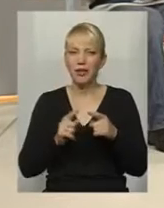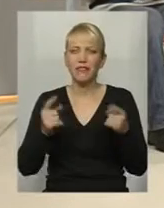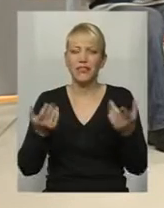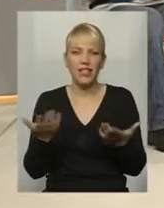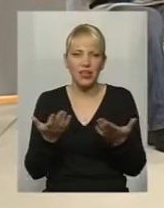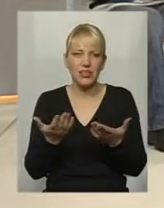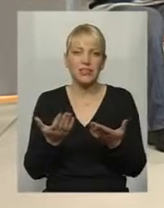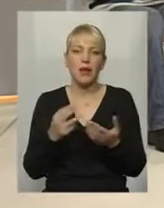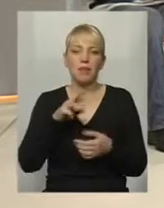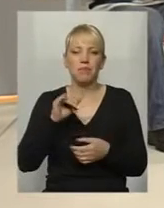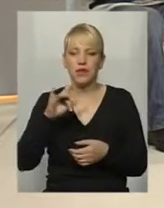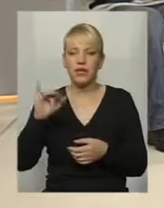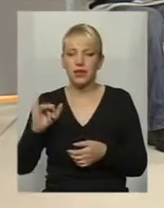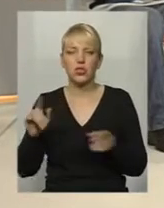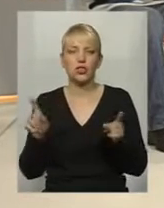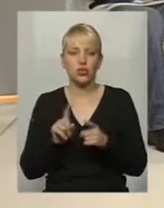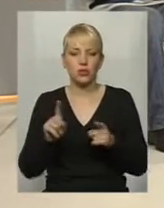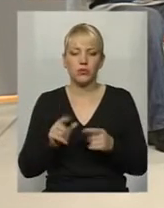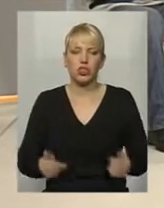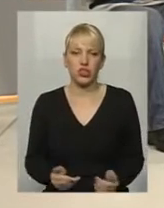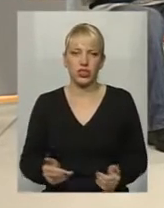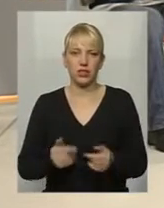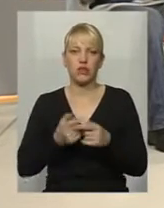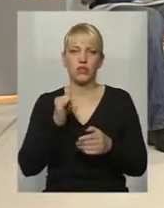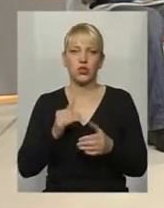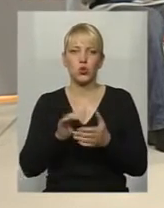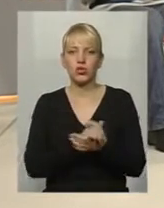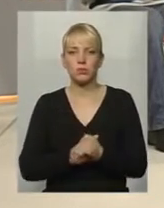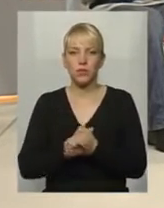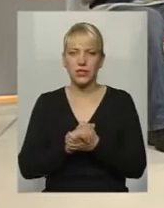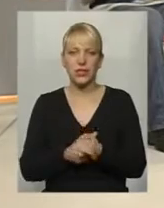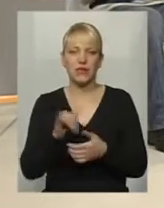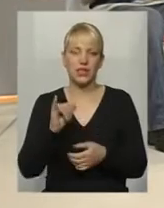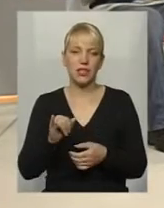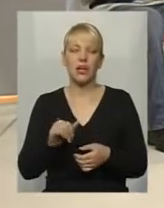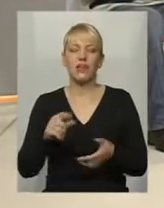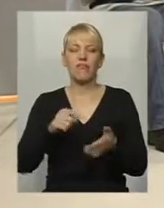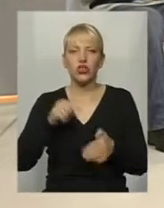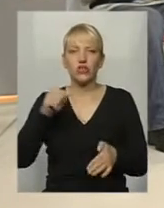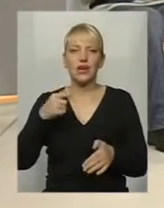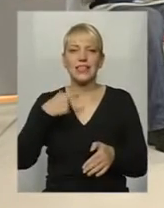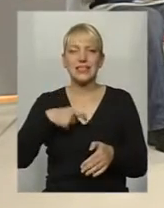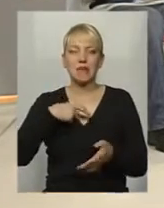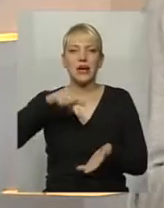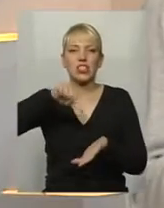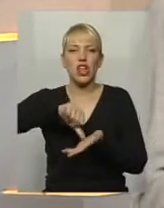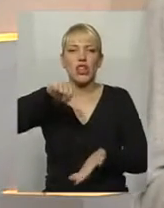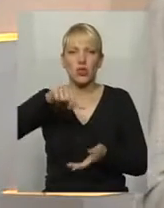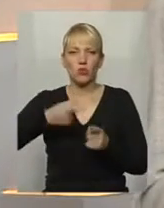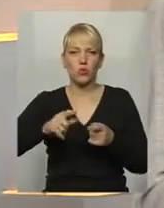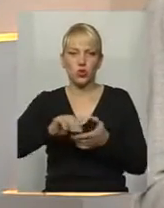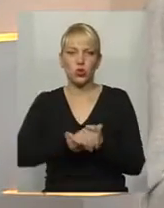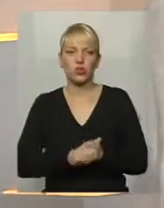в повній, адаптуватись для того, щоб жити в суспільстві, відчувати себе членом цього суспільства, людиною, не зовсім, але